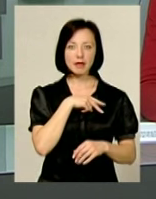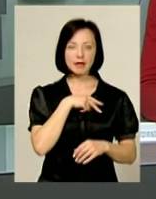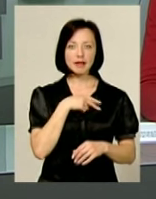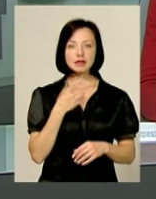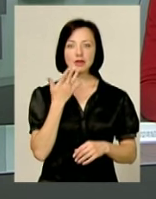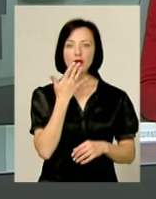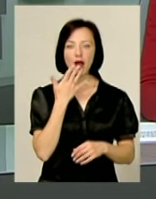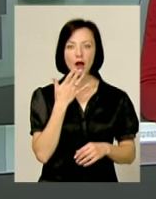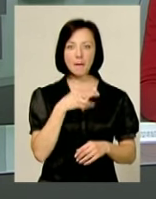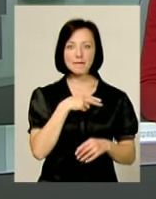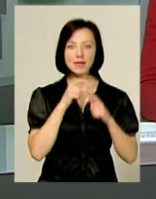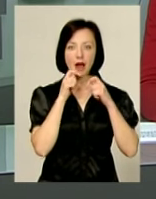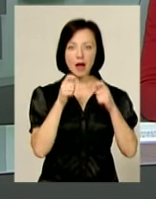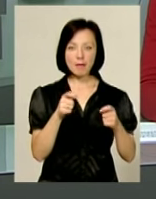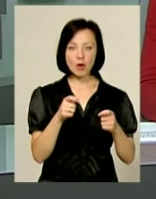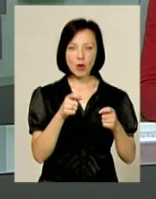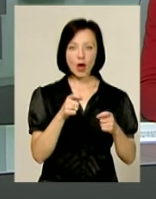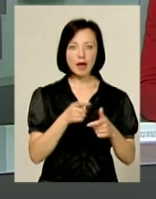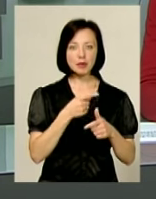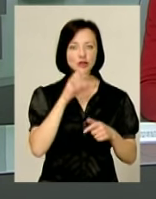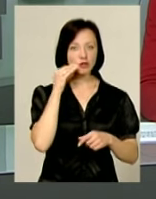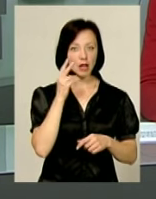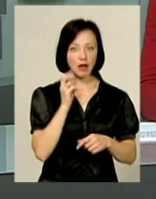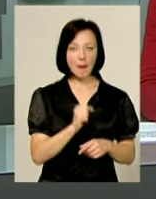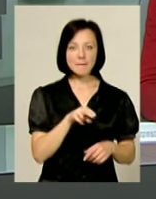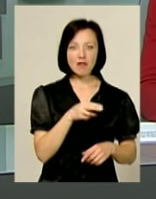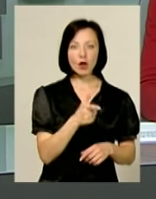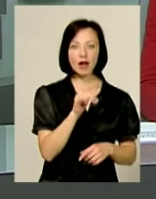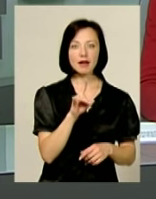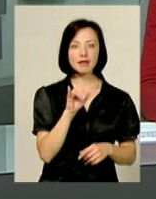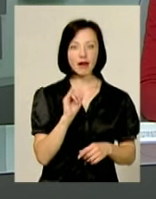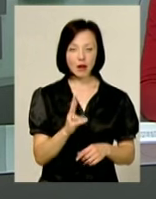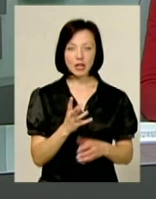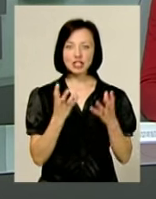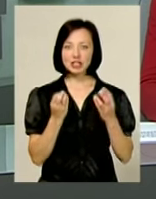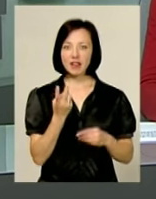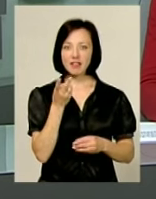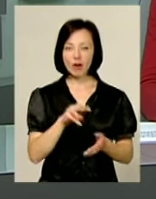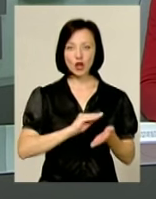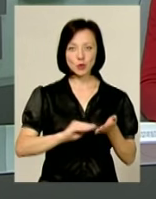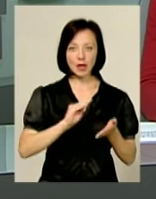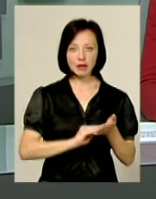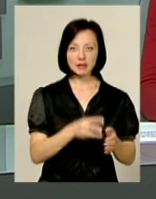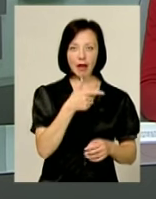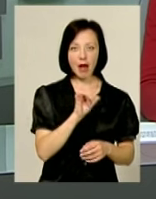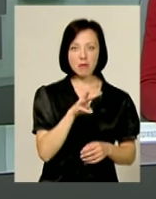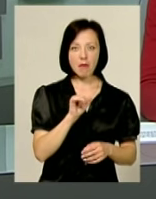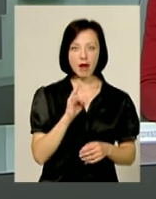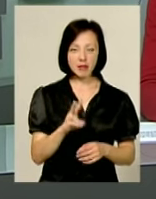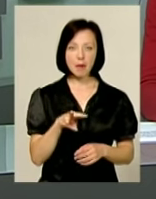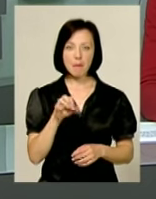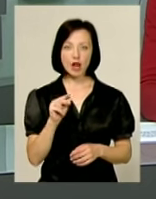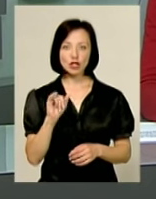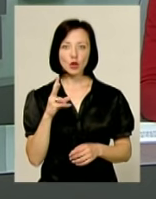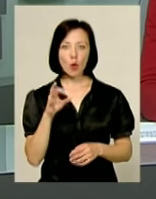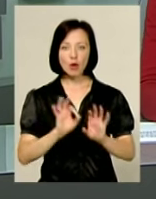Тараса Шевченка, поету Павлу Гірнику. Та Любов Марченко та Анна Герман із програмою «Вулиці рідного міста», що розповідає про